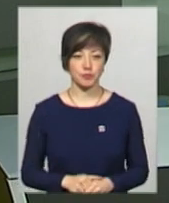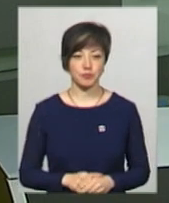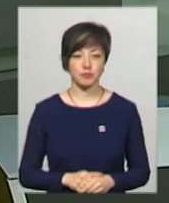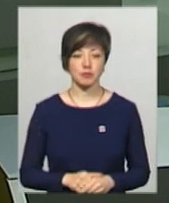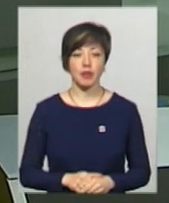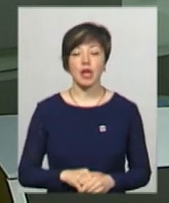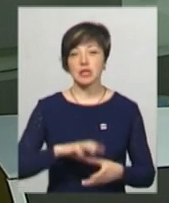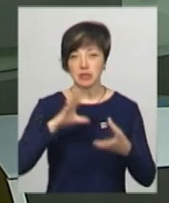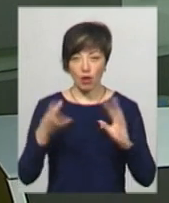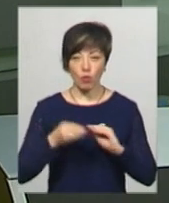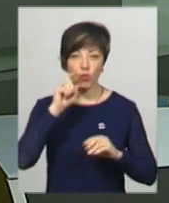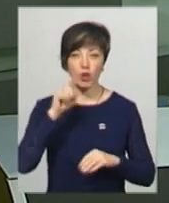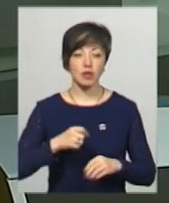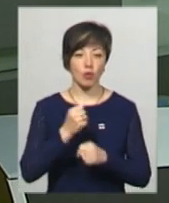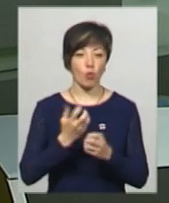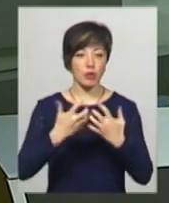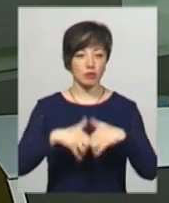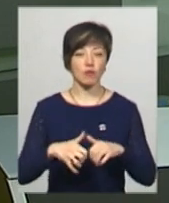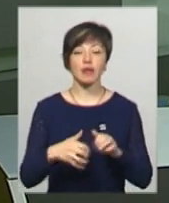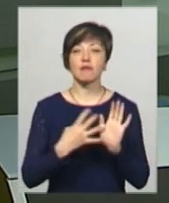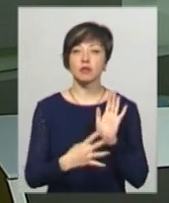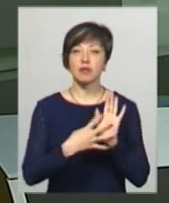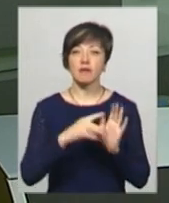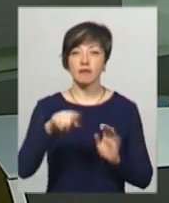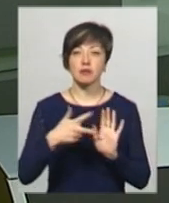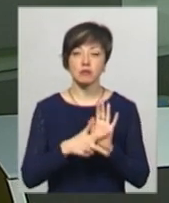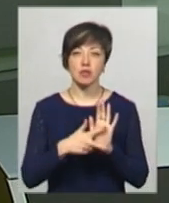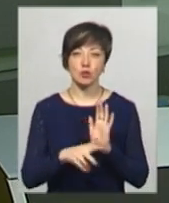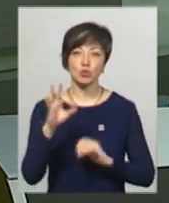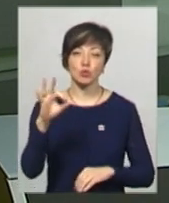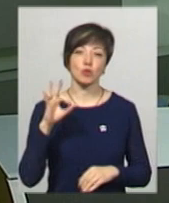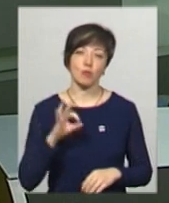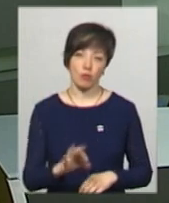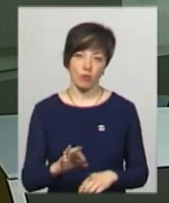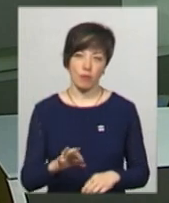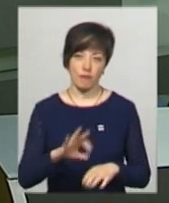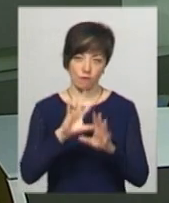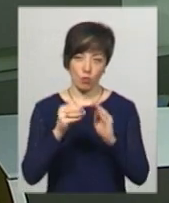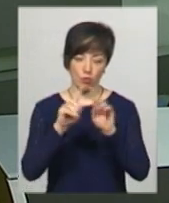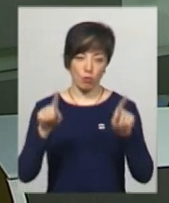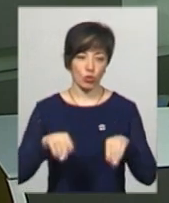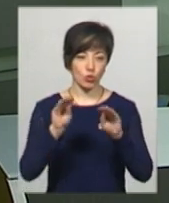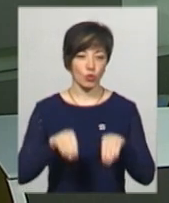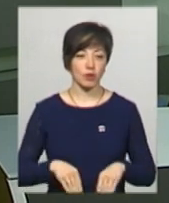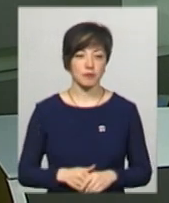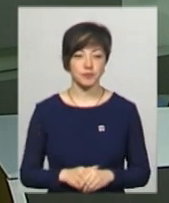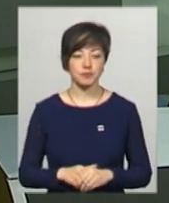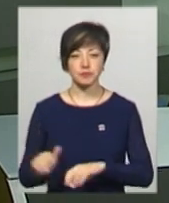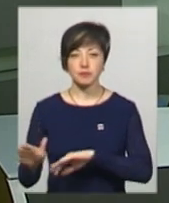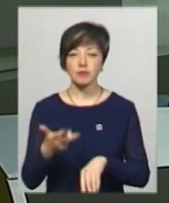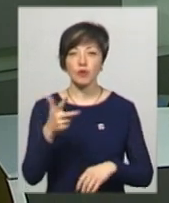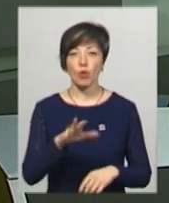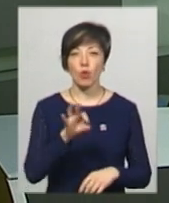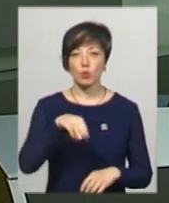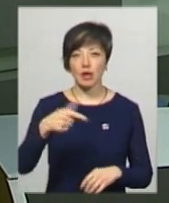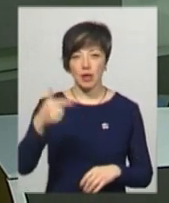турі. Загалом в Україні опрацьовано 99,80% протоколів. У трьох